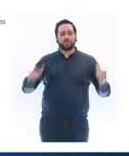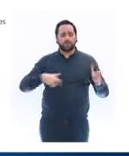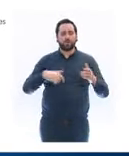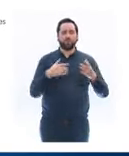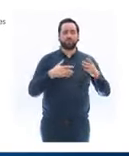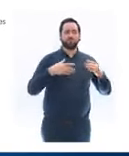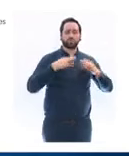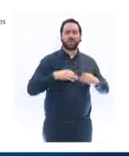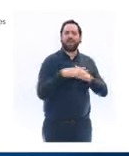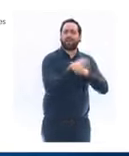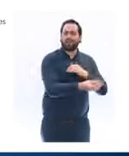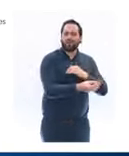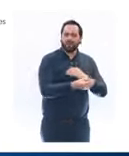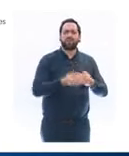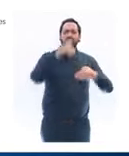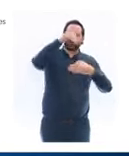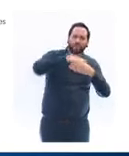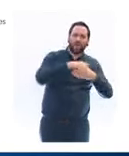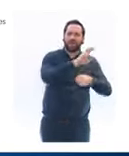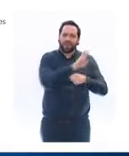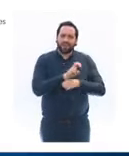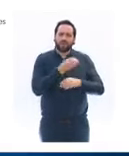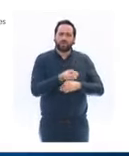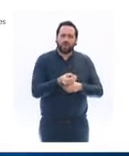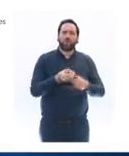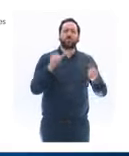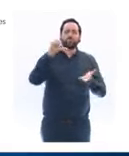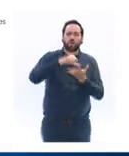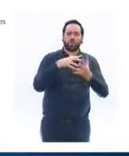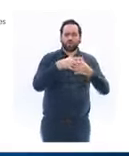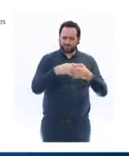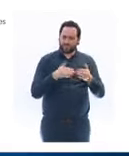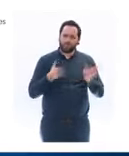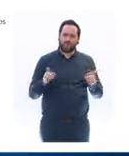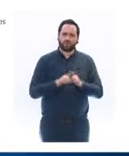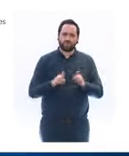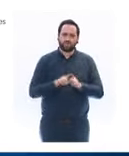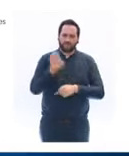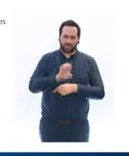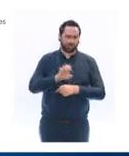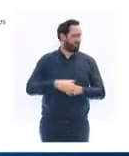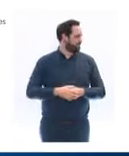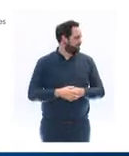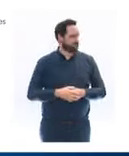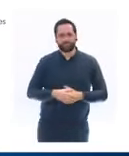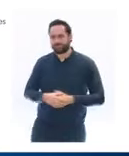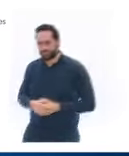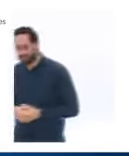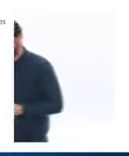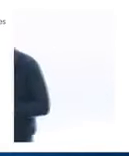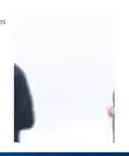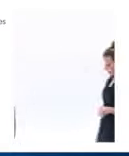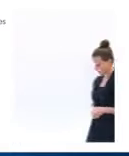le soir après l'école et les centres de loisirs le mercredi. En revanche, les établissements qui